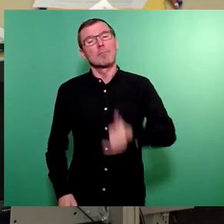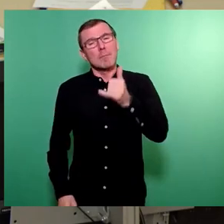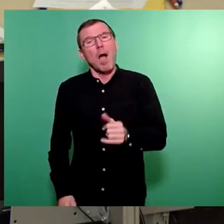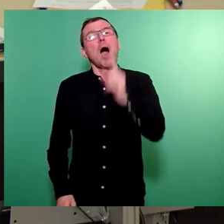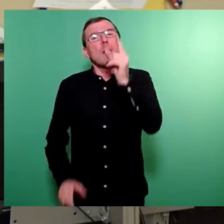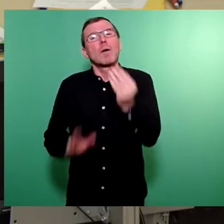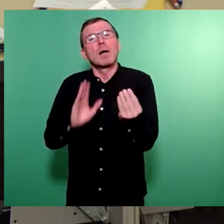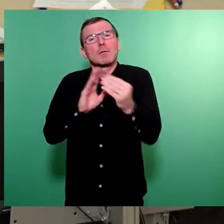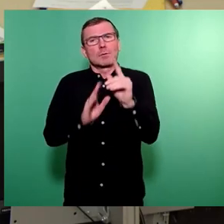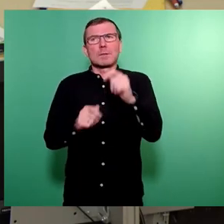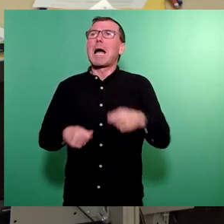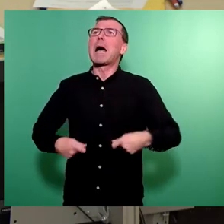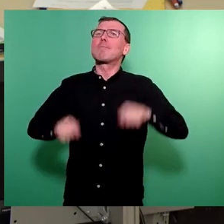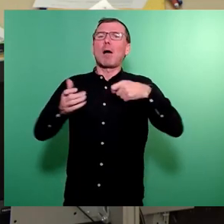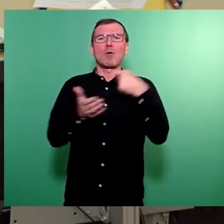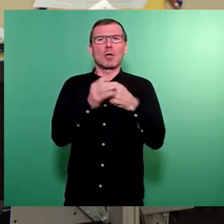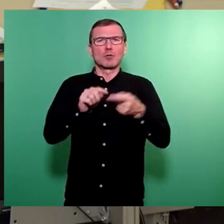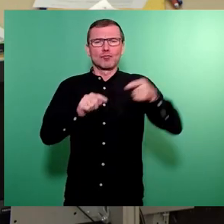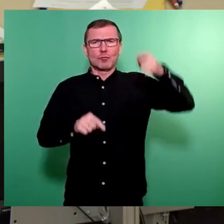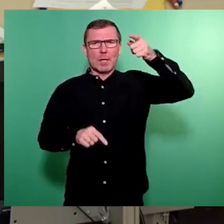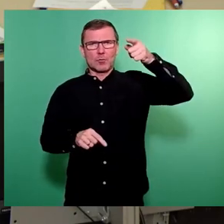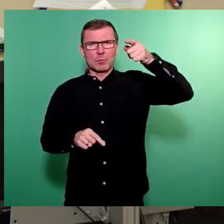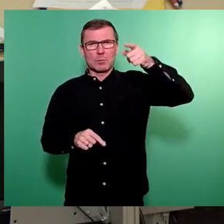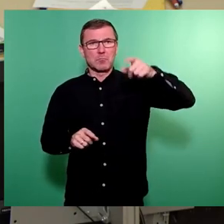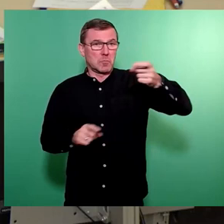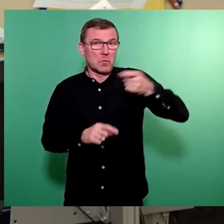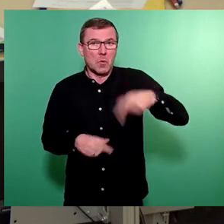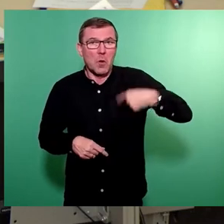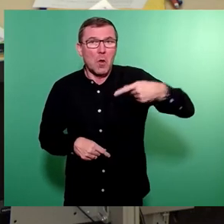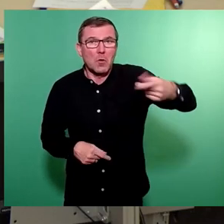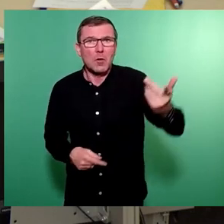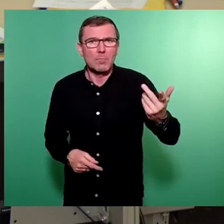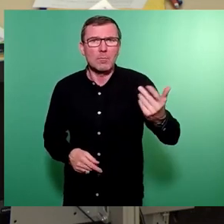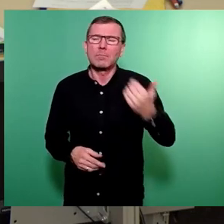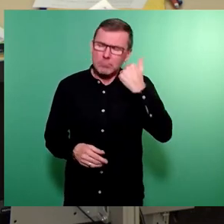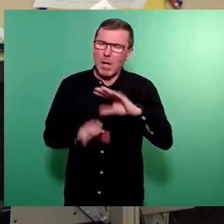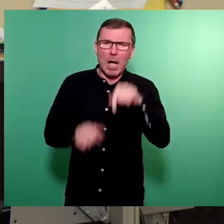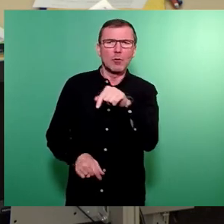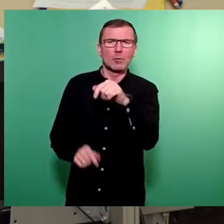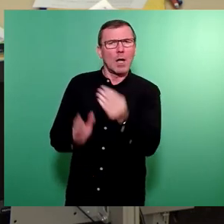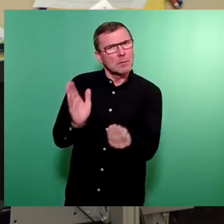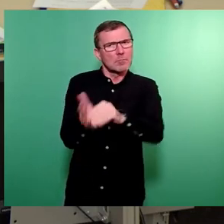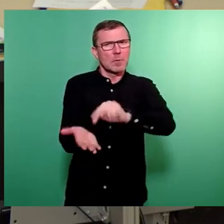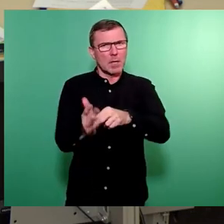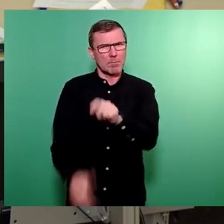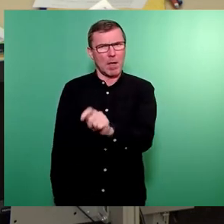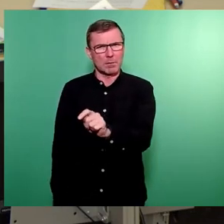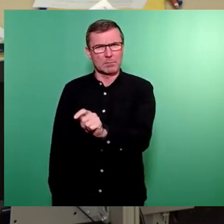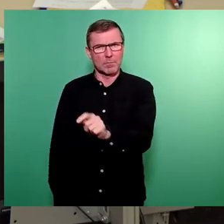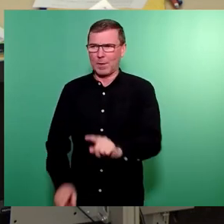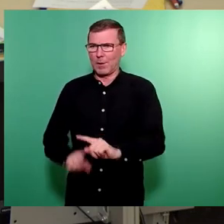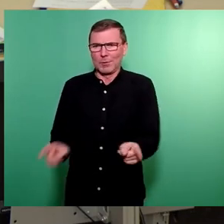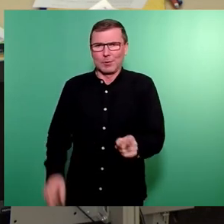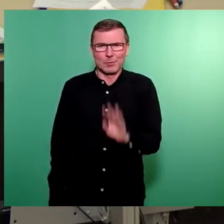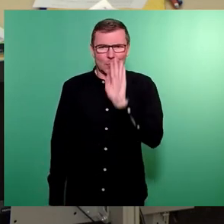dass die Baukostensteigerung, die es möglicherweise gibt und die zu erwarten sind, auch im Haushalt irgendwo eingeplant werden muss. Denn sonst ist das nicht wirklich